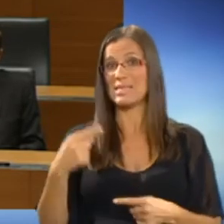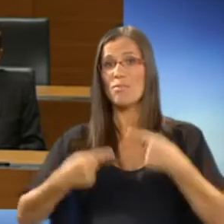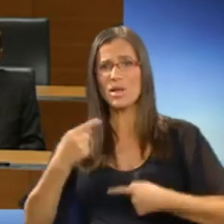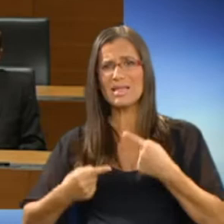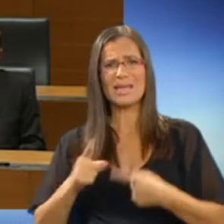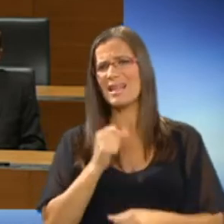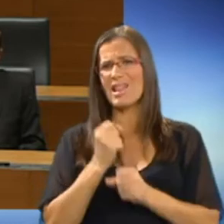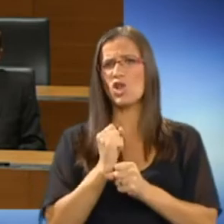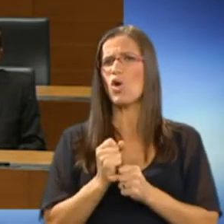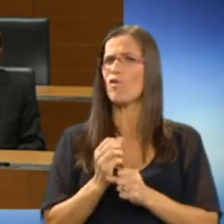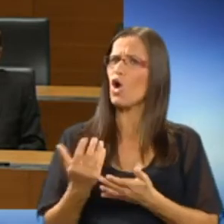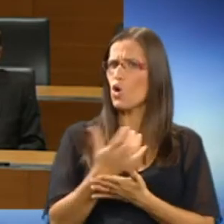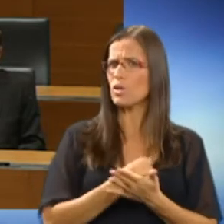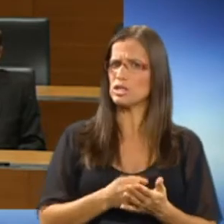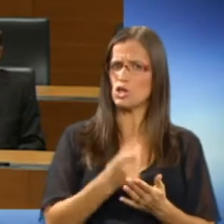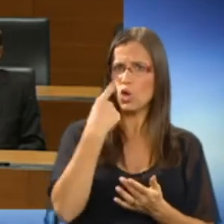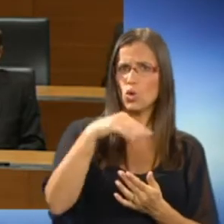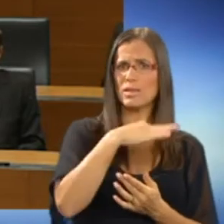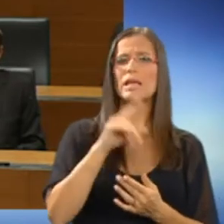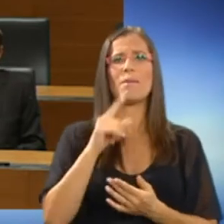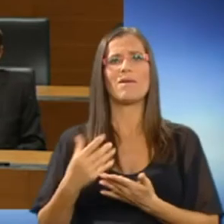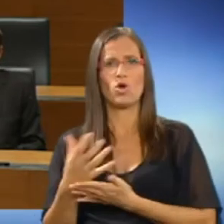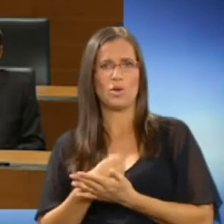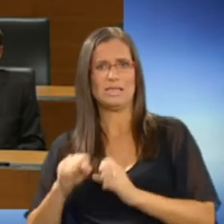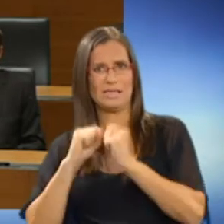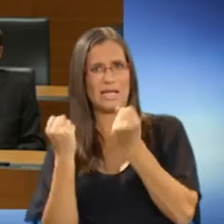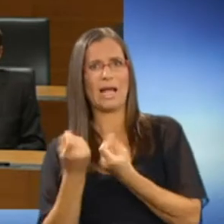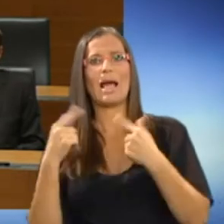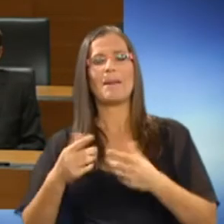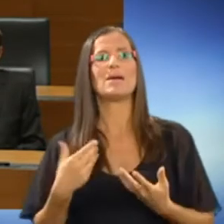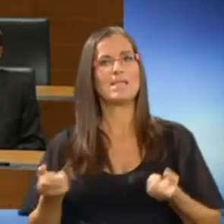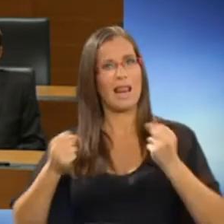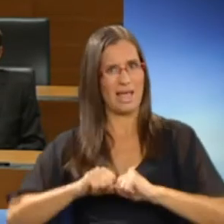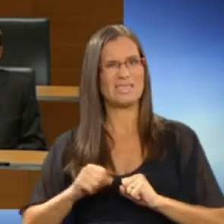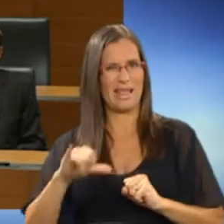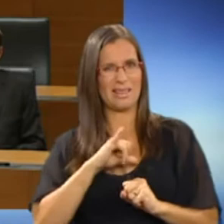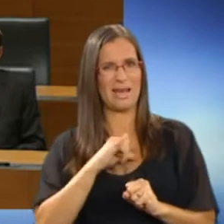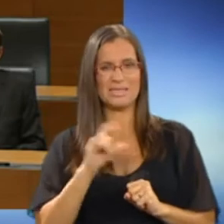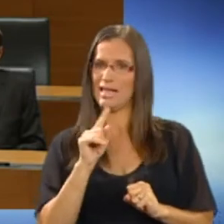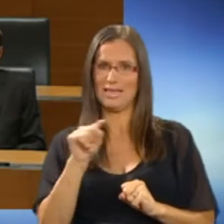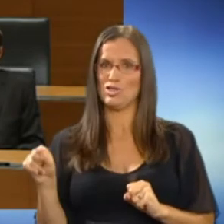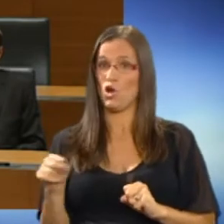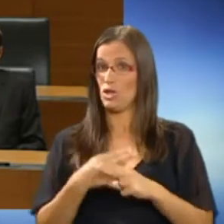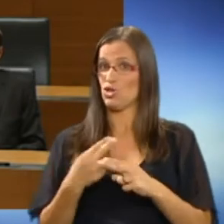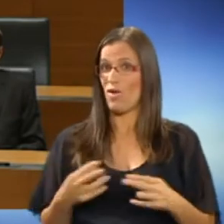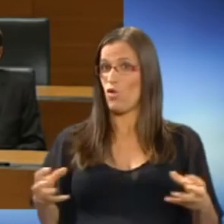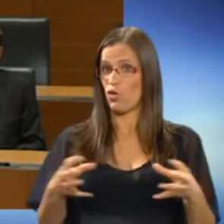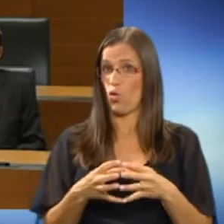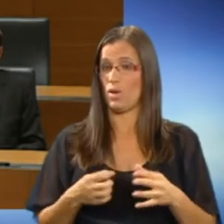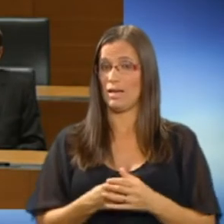ki ne delujejo dobro ljudi, temeč v dobro stranke ali pa za lastne interese, niso državotvorni.